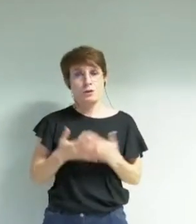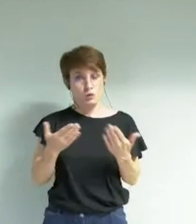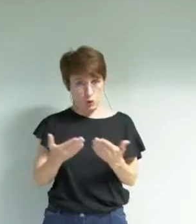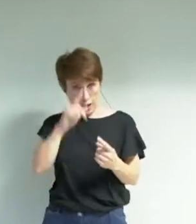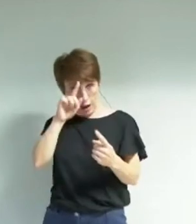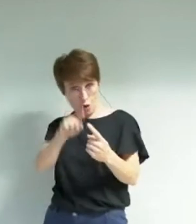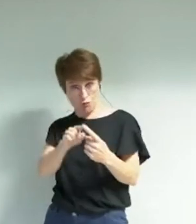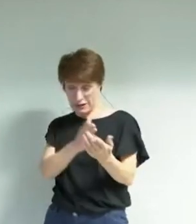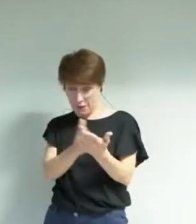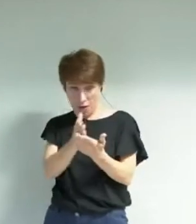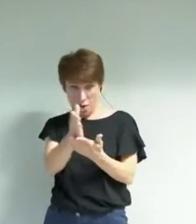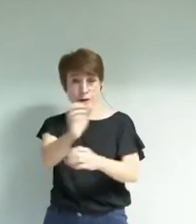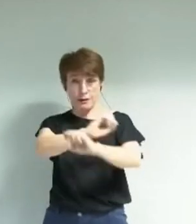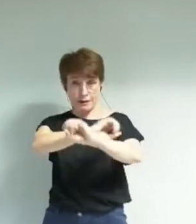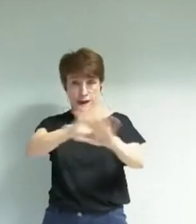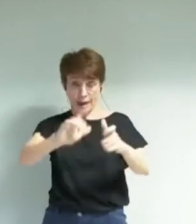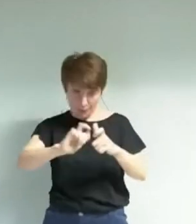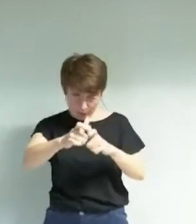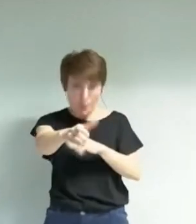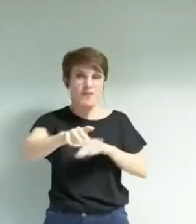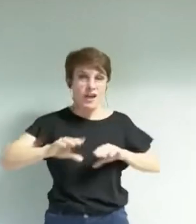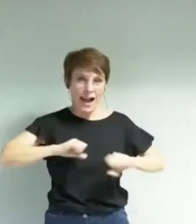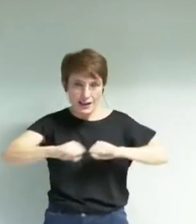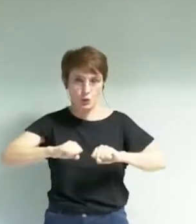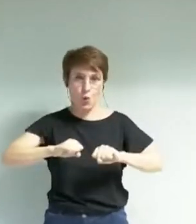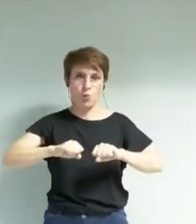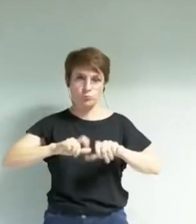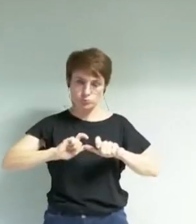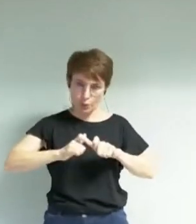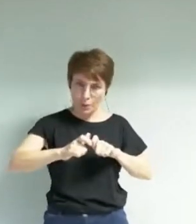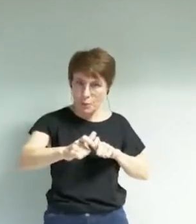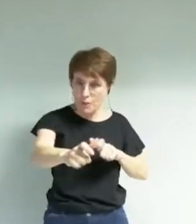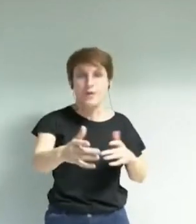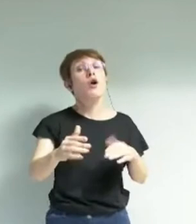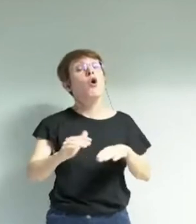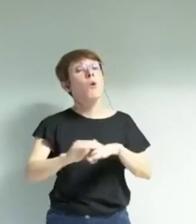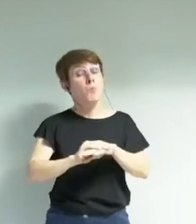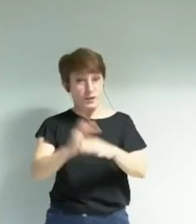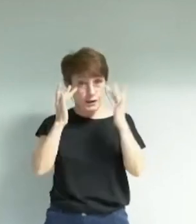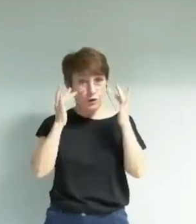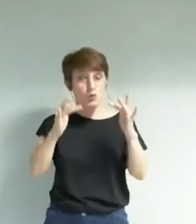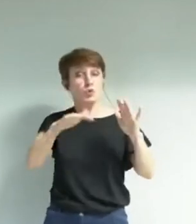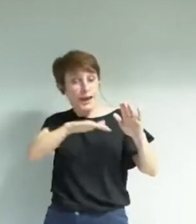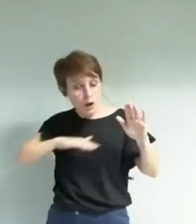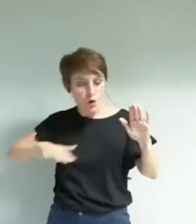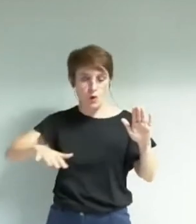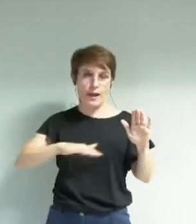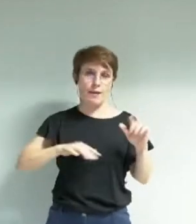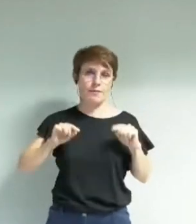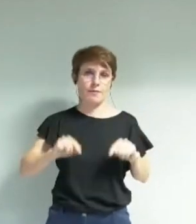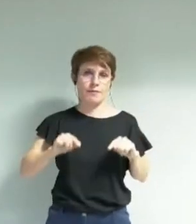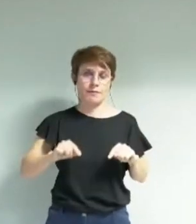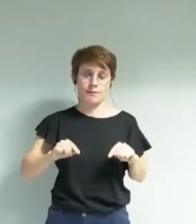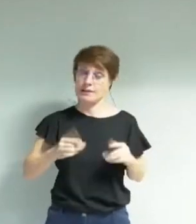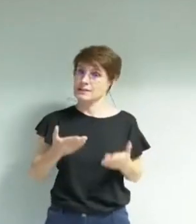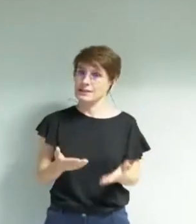dans des principes d'action et dans des dispositifs et je crois qu'une politique culturelle politique publique locale de culture c'est